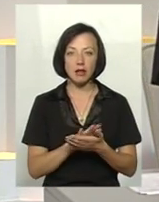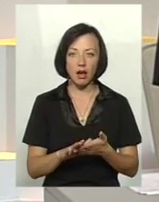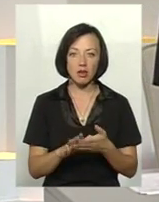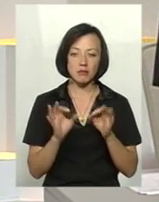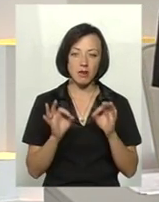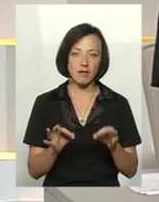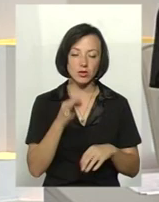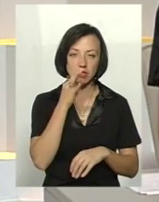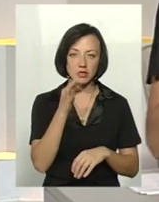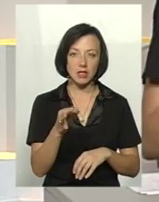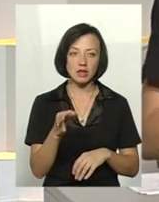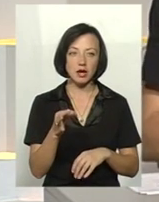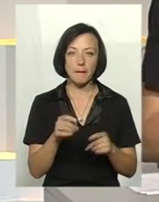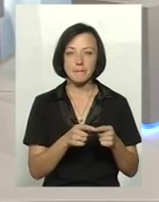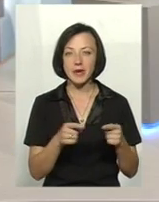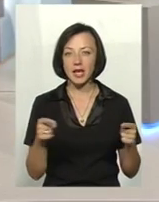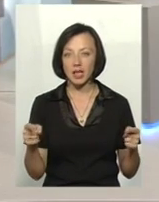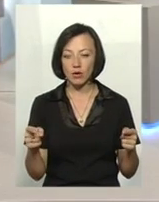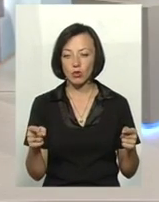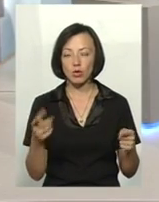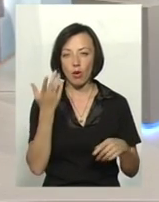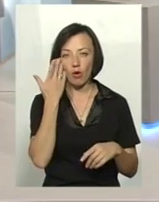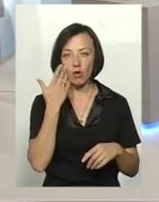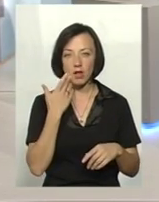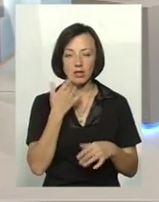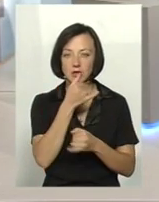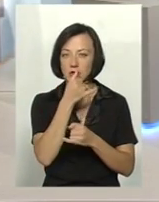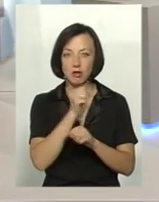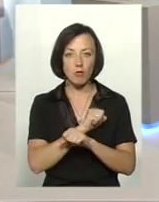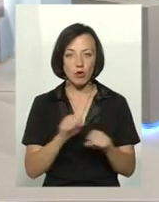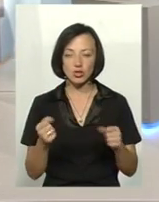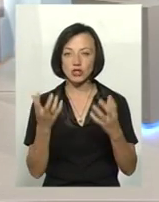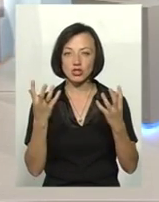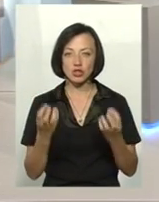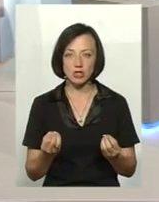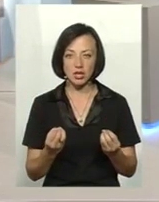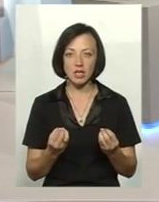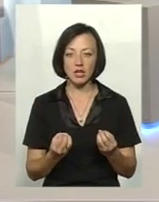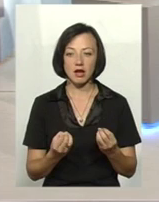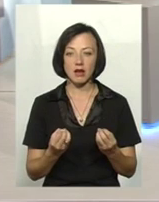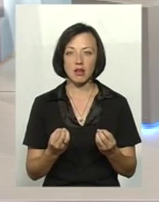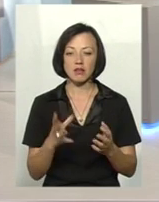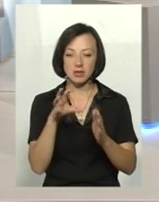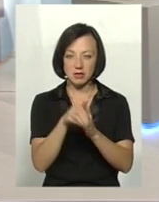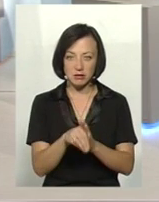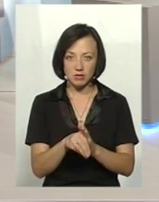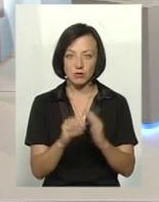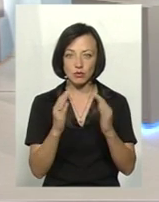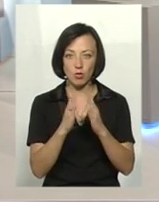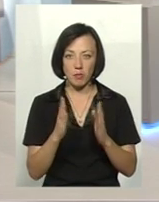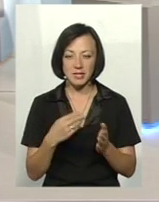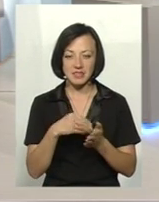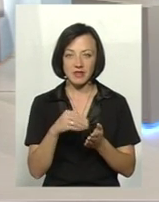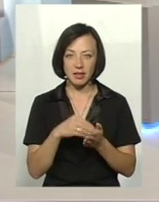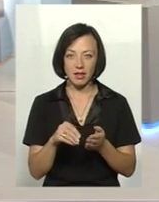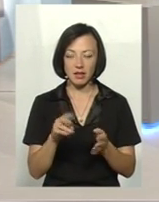правильно назвати його, якийсь період, під час якого не можна ще заводити занову ту худобу, аби